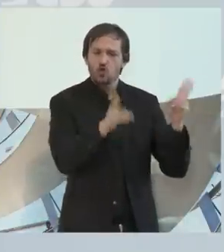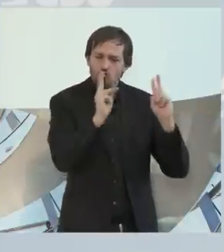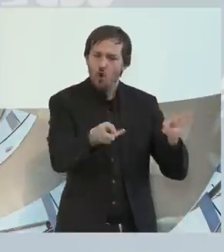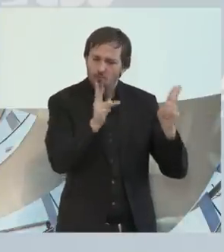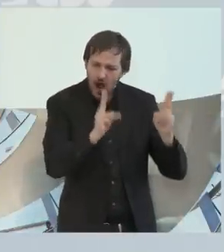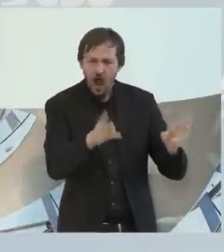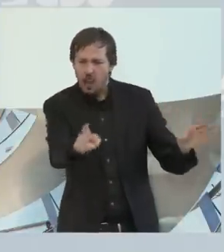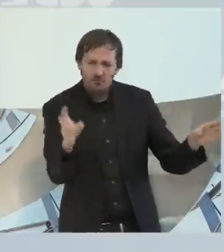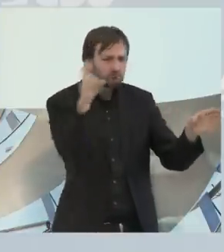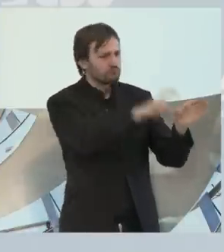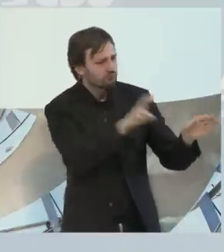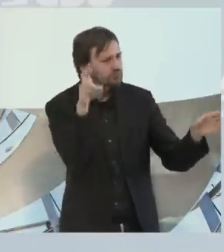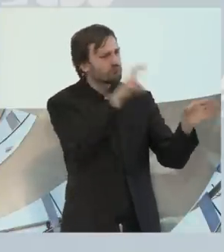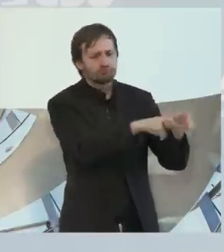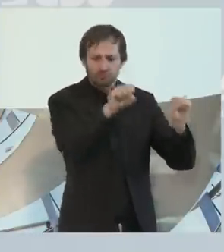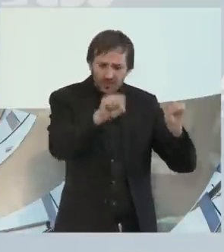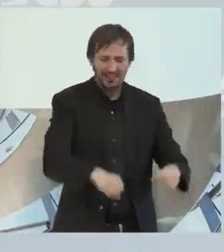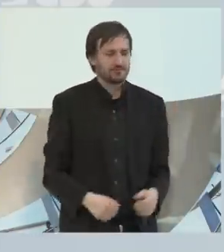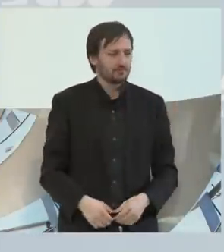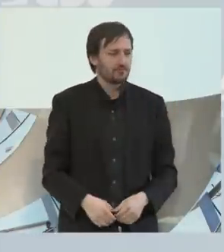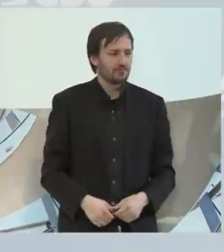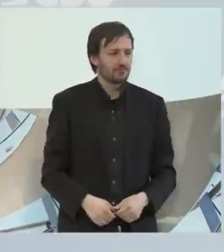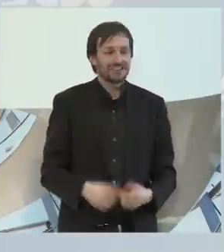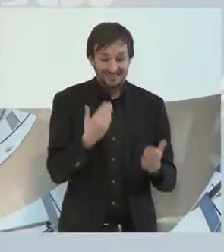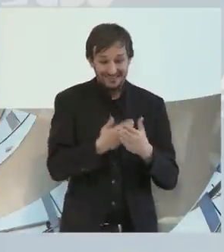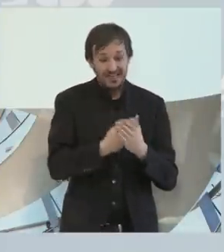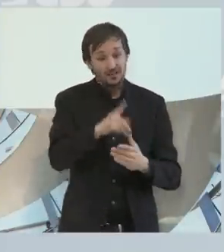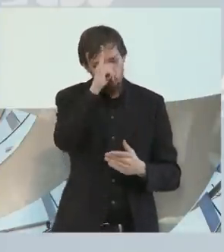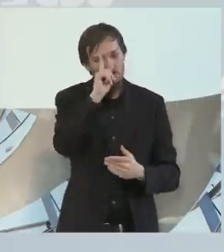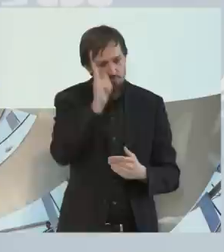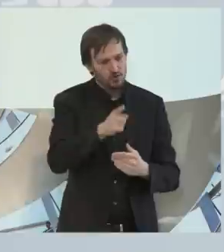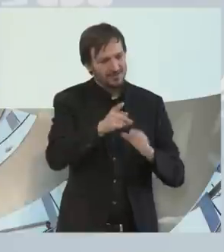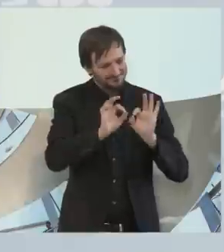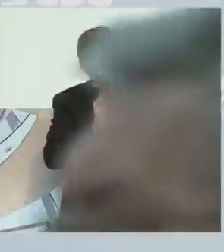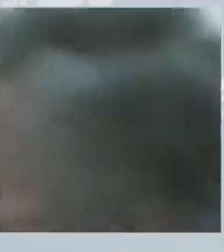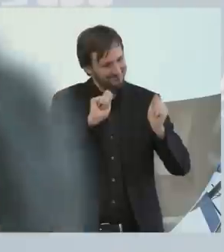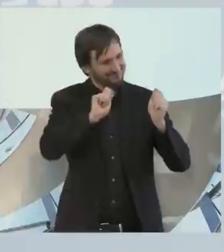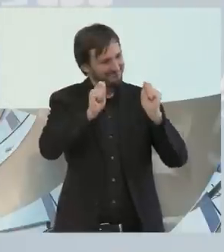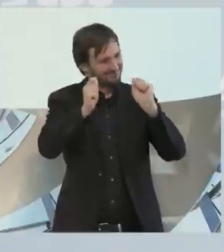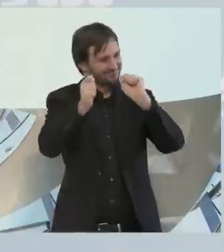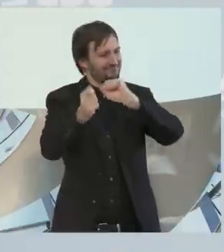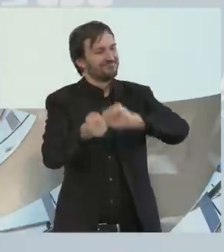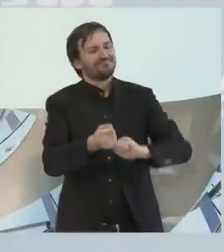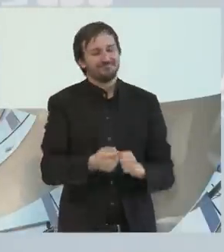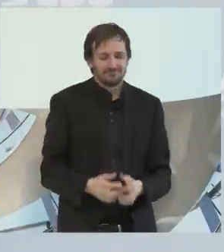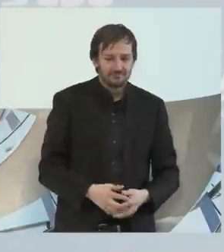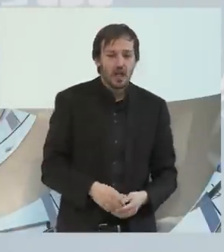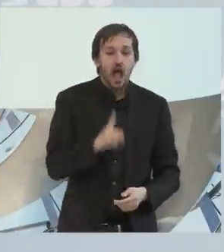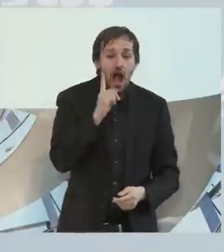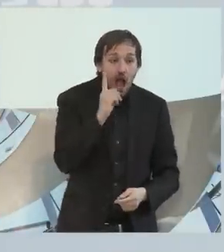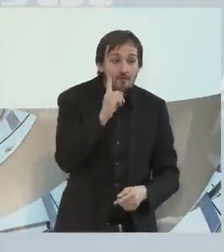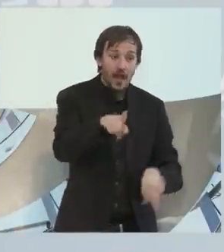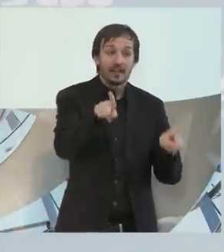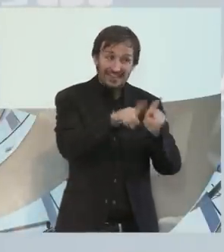teilnehmen können. Und dafür muss nun noch einiges getan werden, aber zur gleichen Zeit sage ich